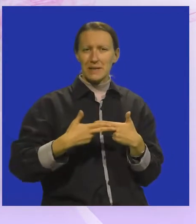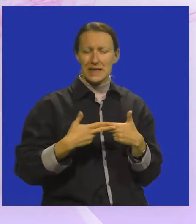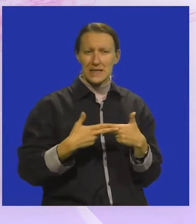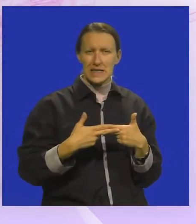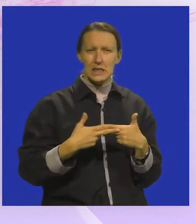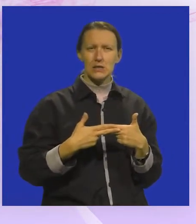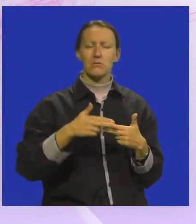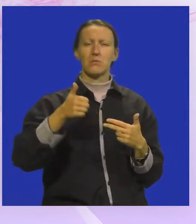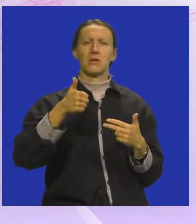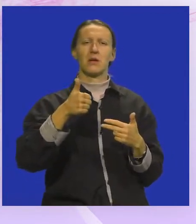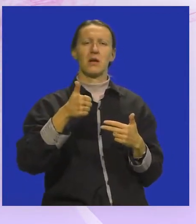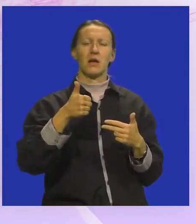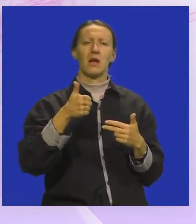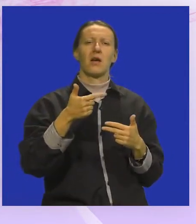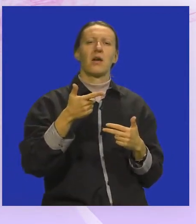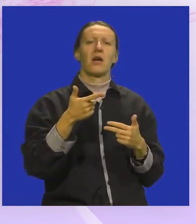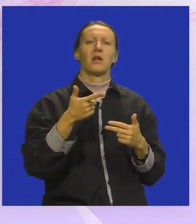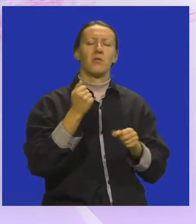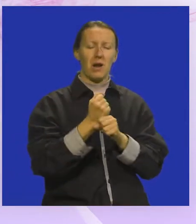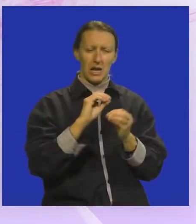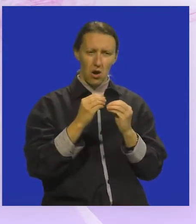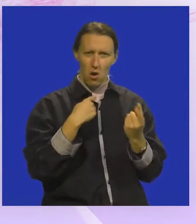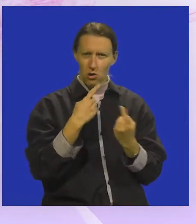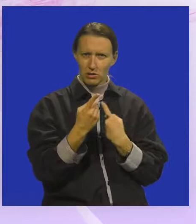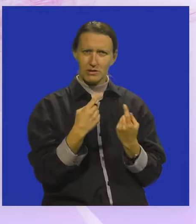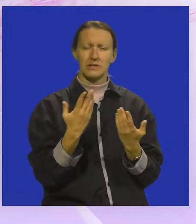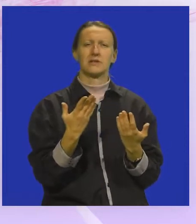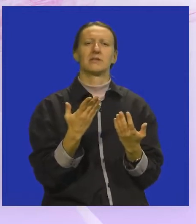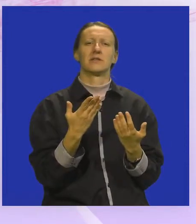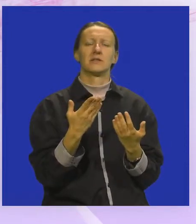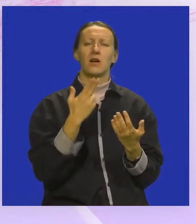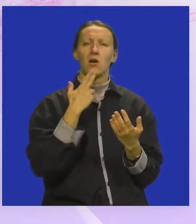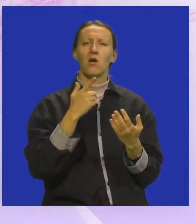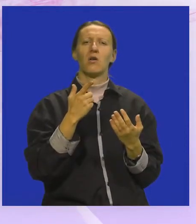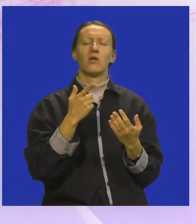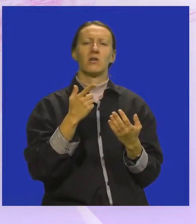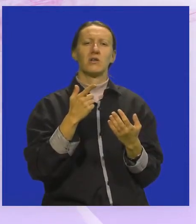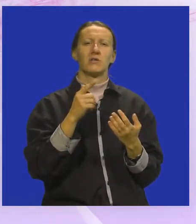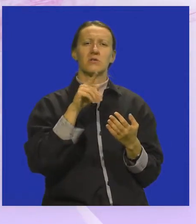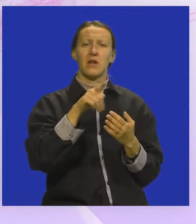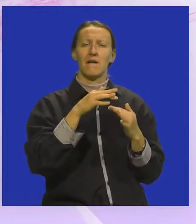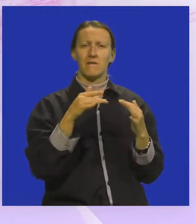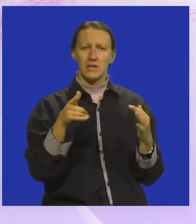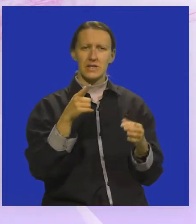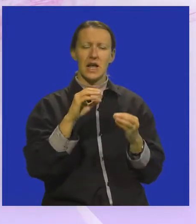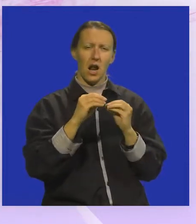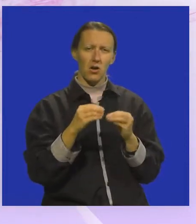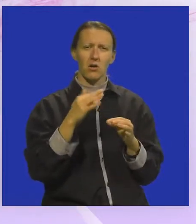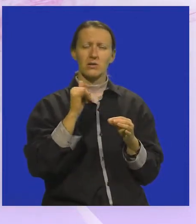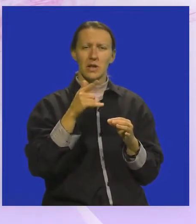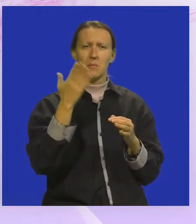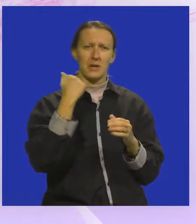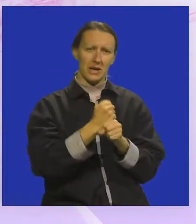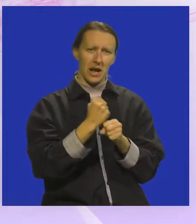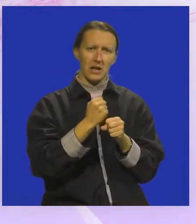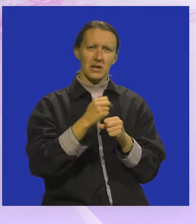jednom klasičnom obliku radionica, koji se inače, ta vrsta radionice smo inače i